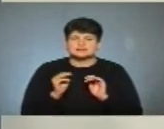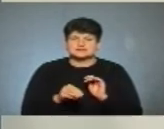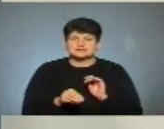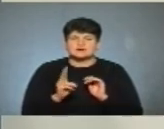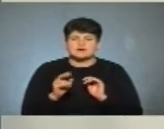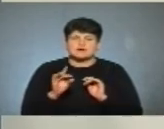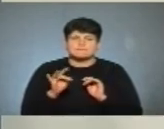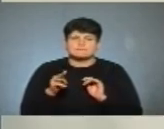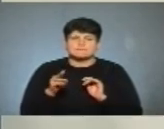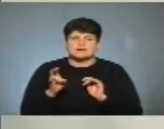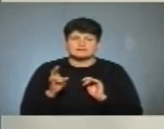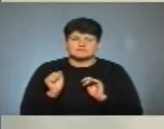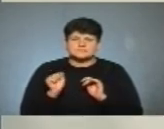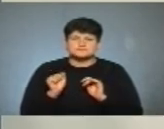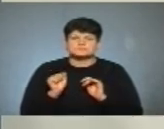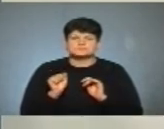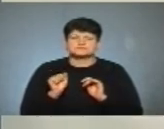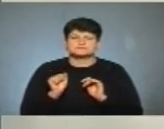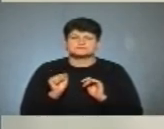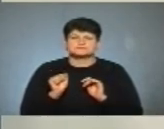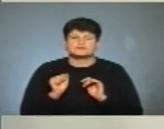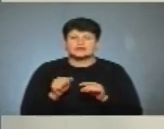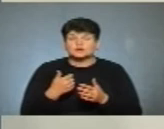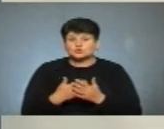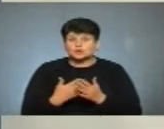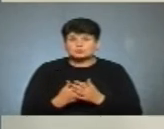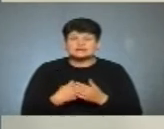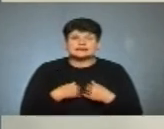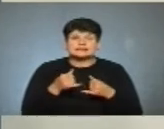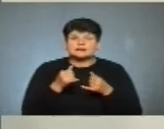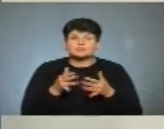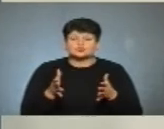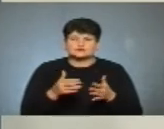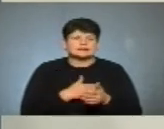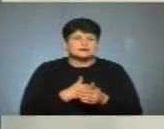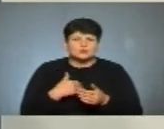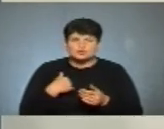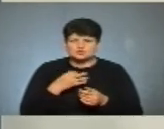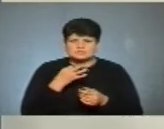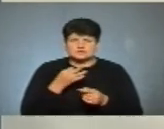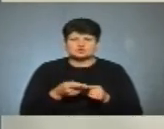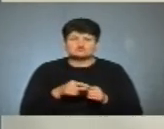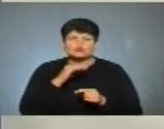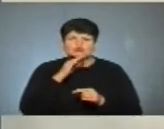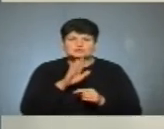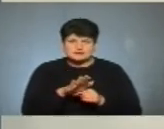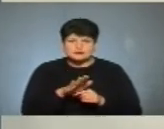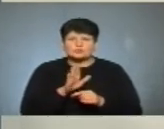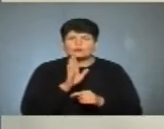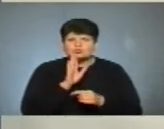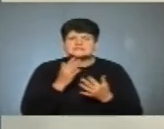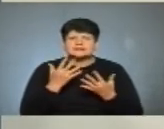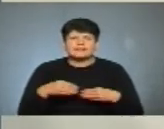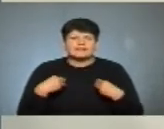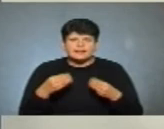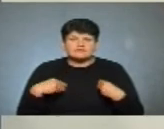Карпенка, це Урбан бібліотека. Тобто, я не можу сказати, я не хочу сказати, що цього достатньо, жінці, скільки не